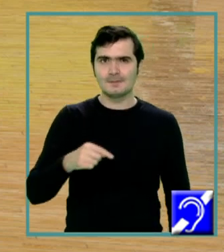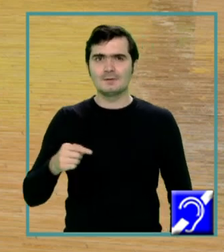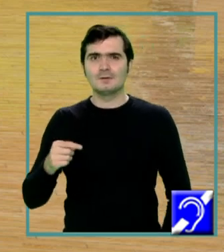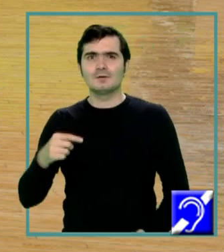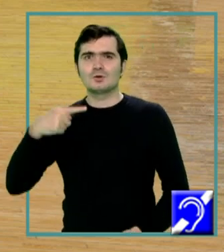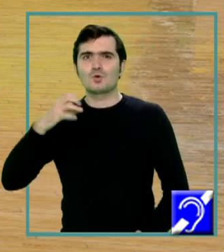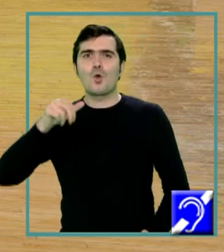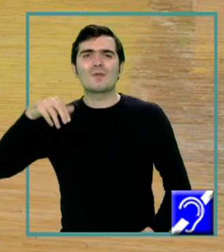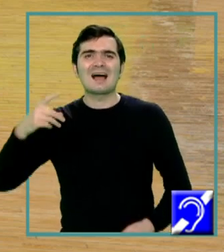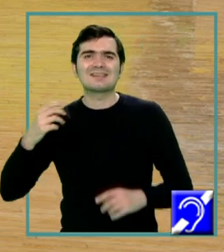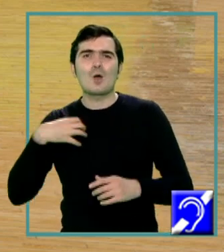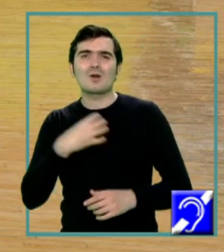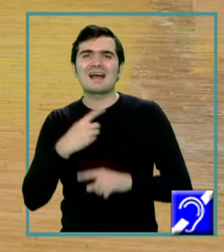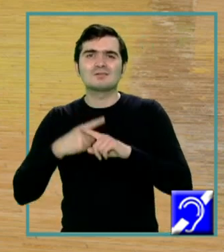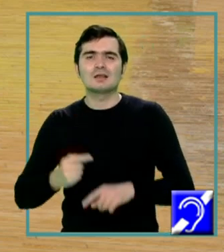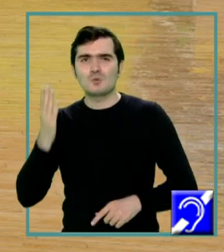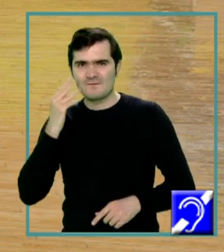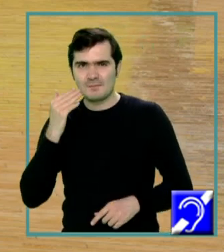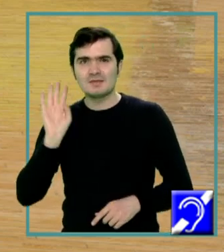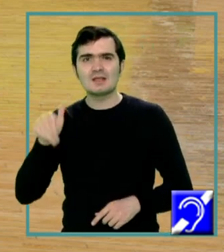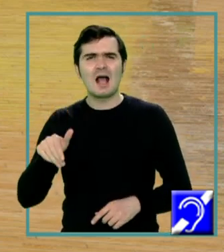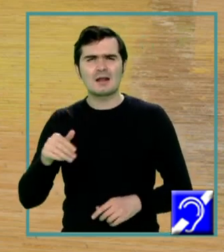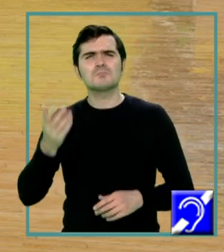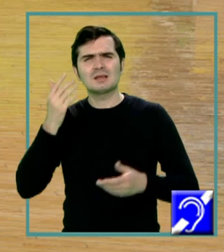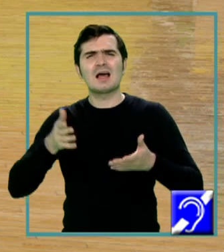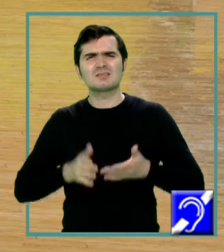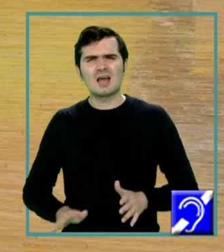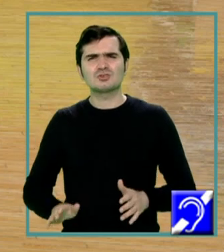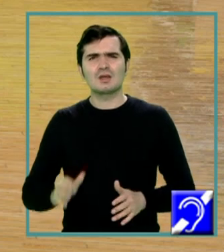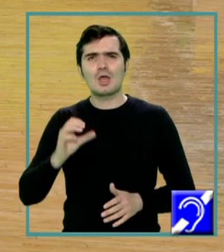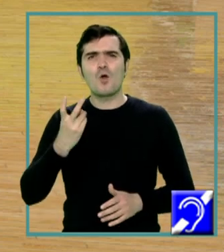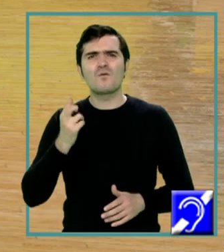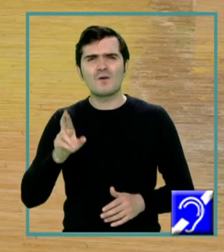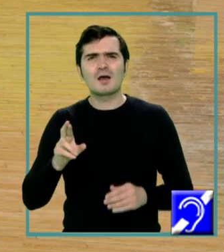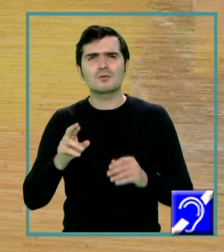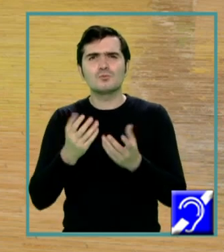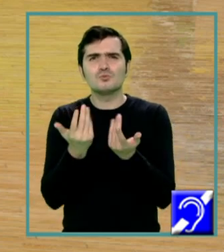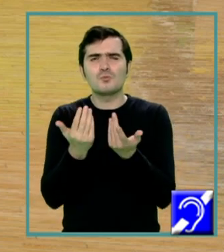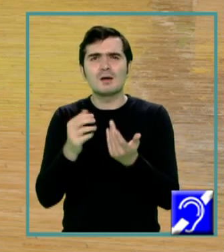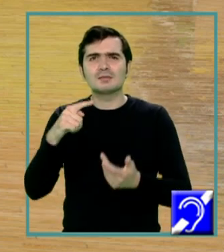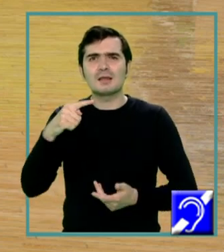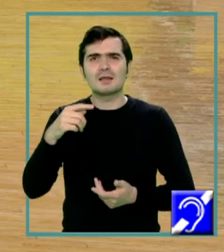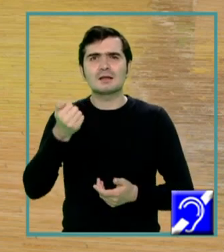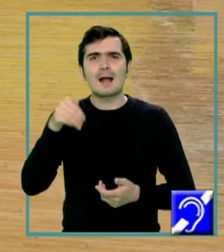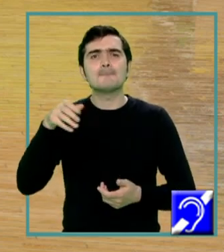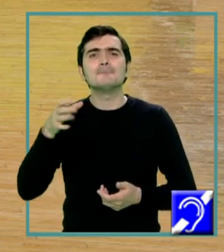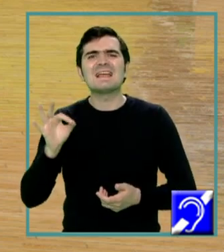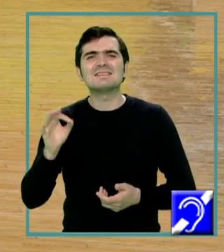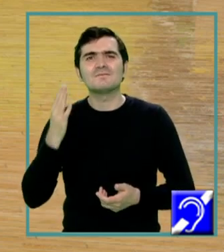feminină are încă de la naștere un număr de gameți feminini într-o stare